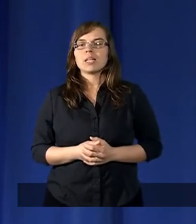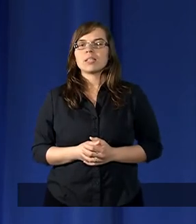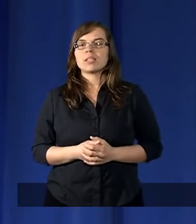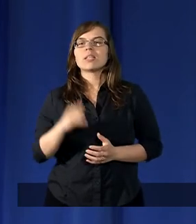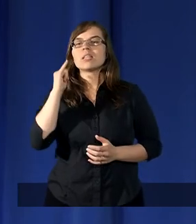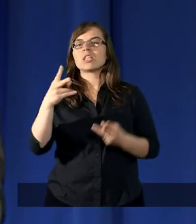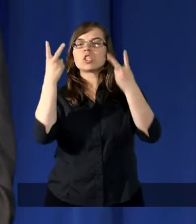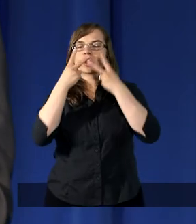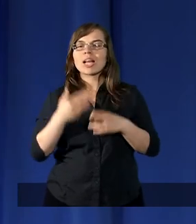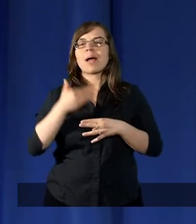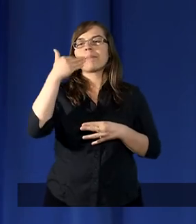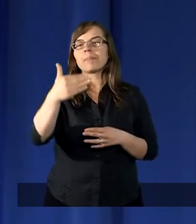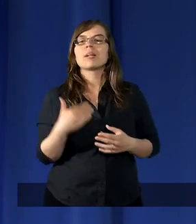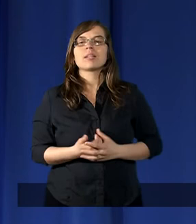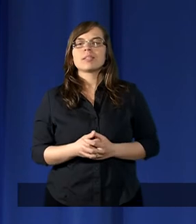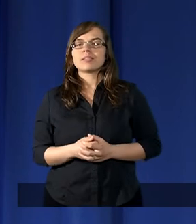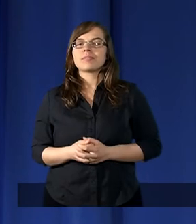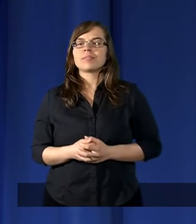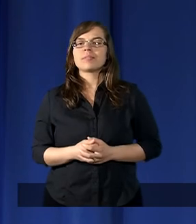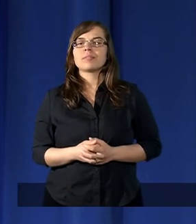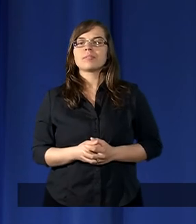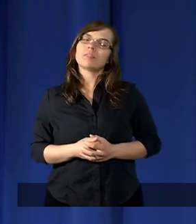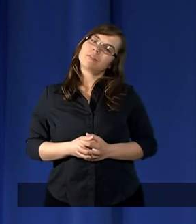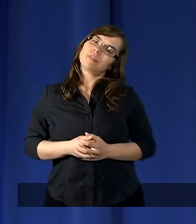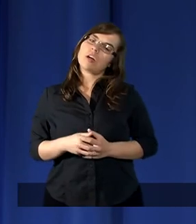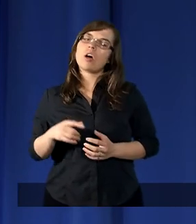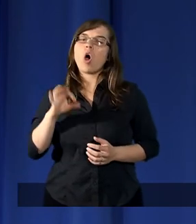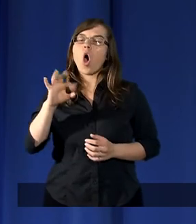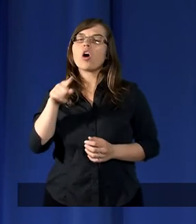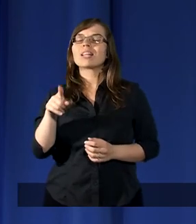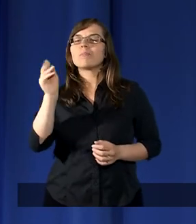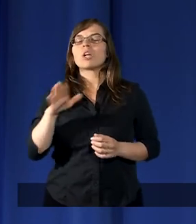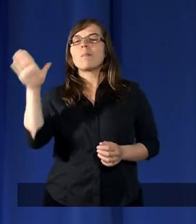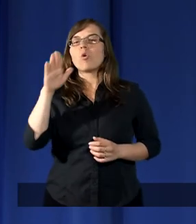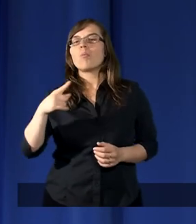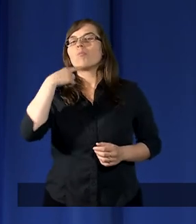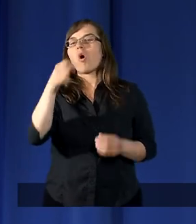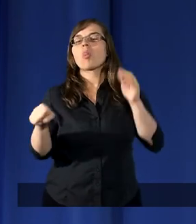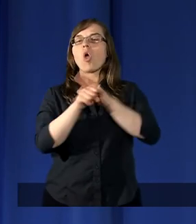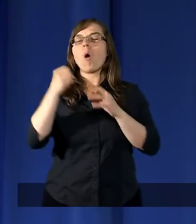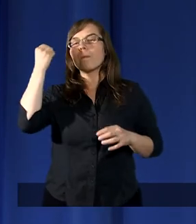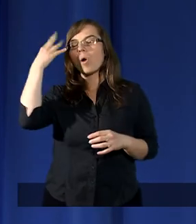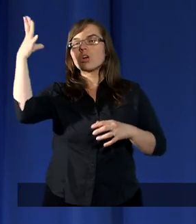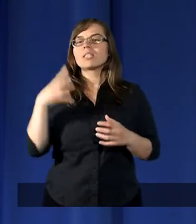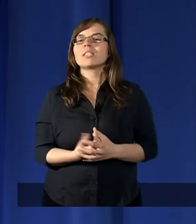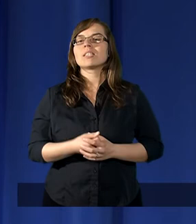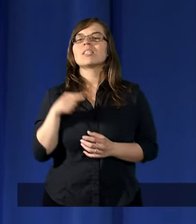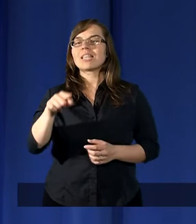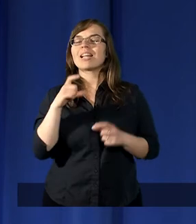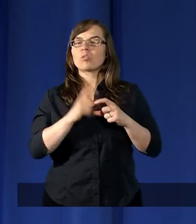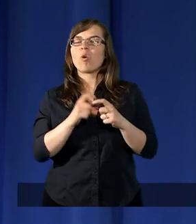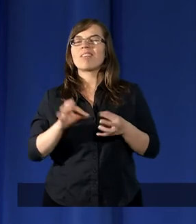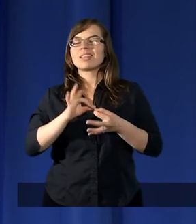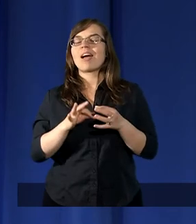i czytamy o tym, że Bóg powiedział do Mojżesza, chcę te